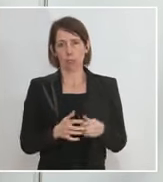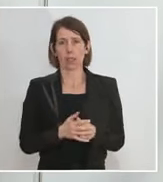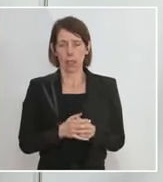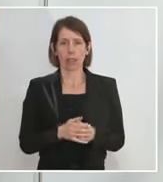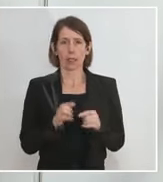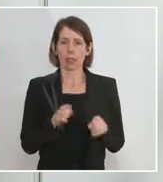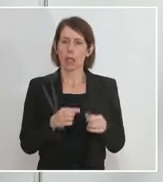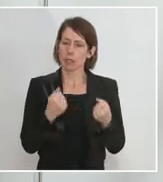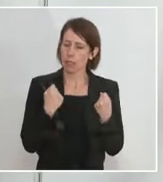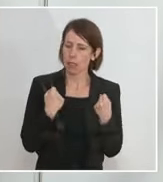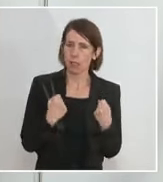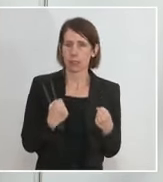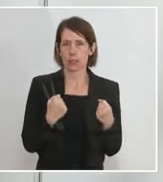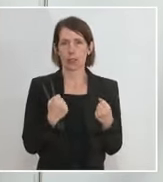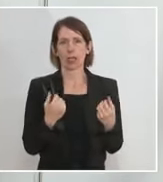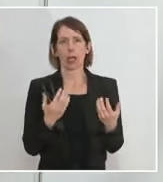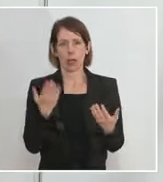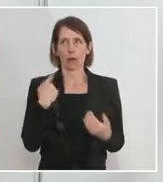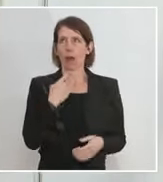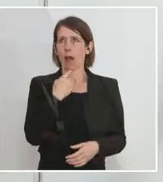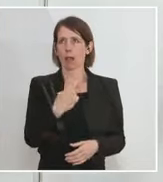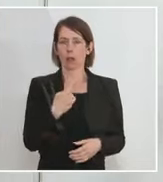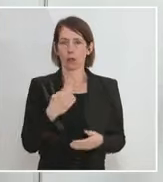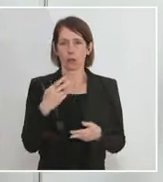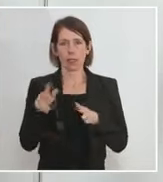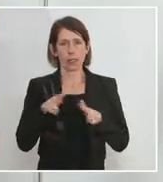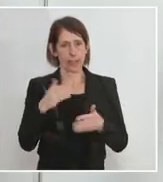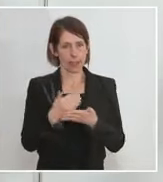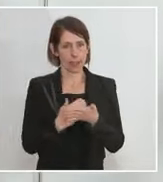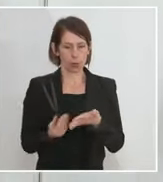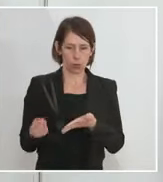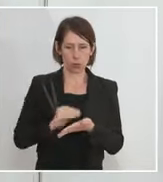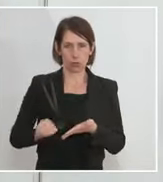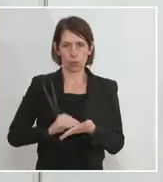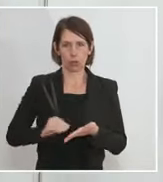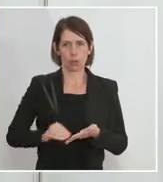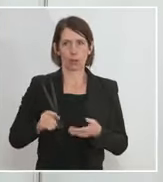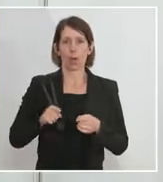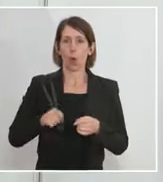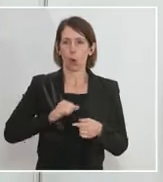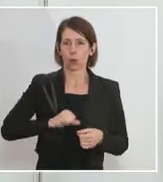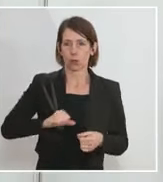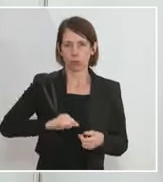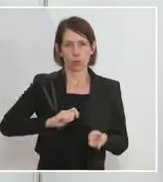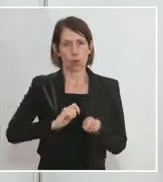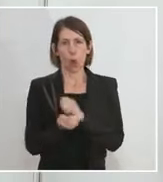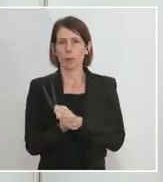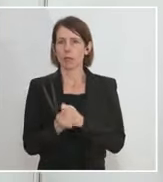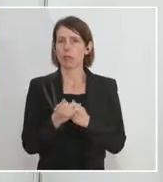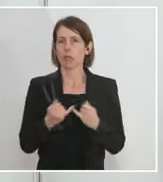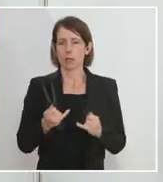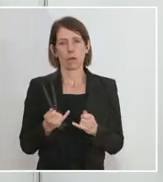ist mit Sicherheit was, was angekündigt wurde, ins Regierungsprogramm geschrieben wurde und in einem Ausmaß und in einer Geschwindigkeit umgesetzt wurde,